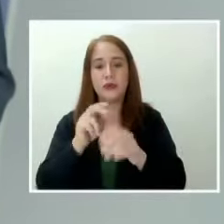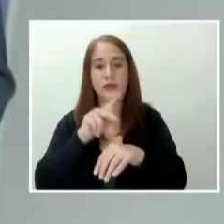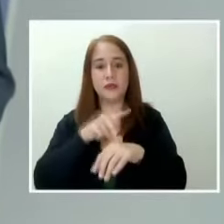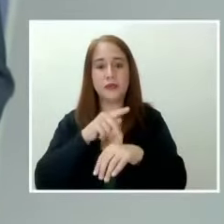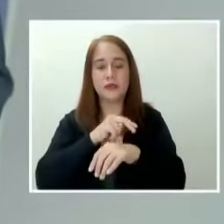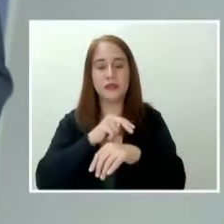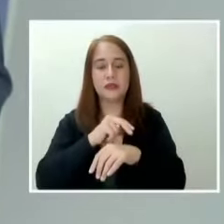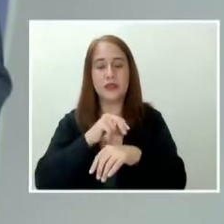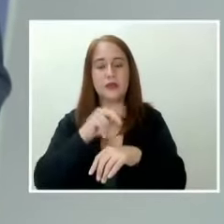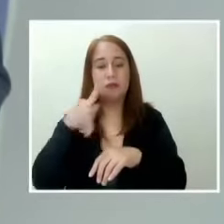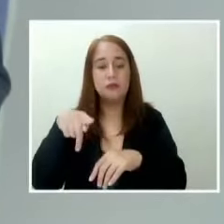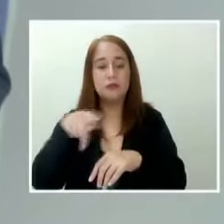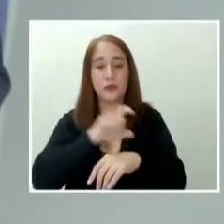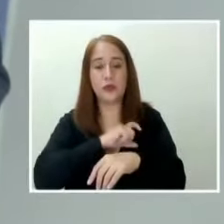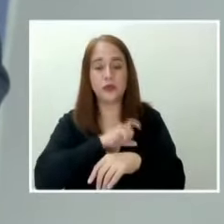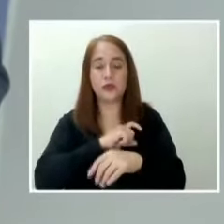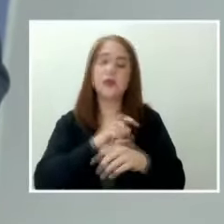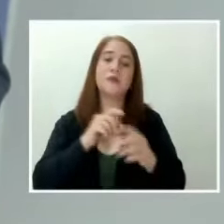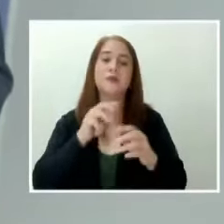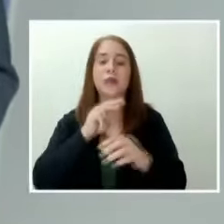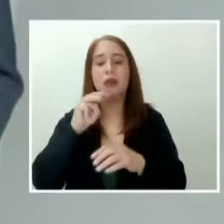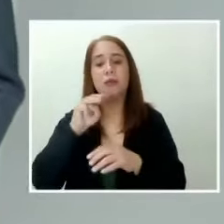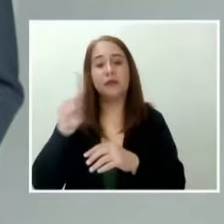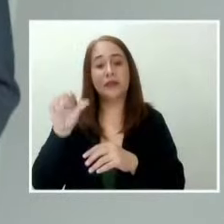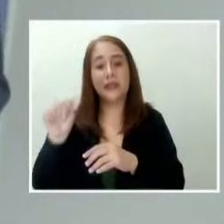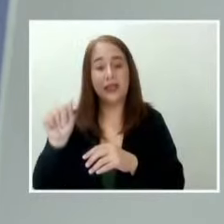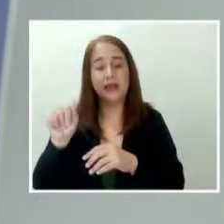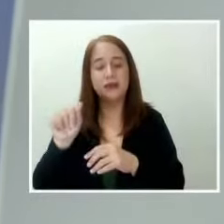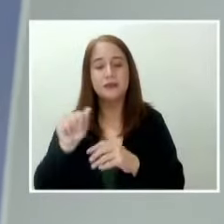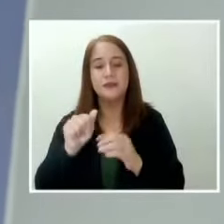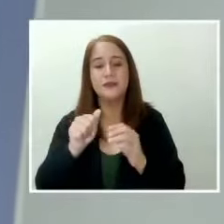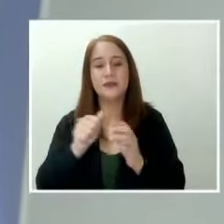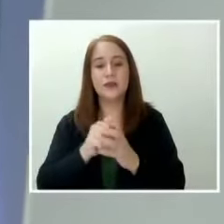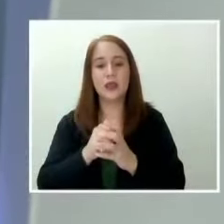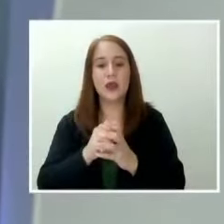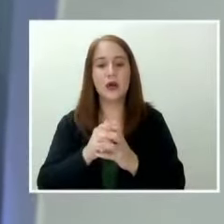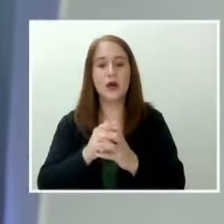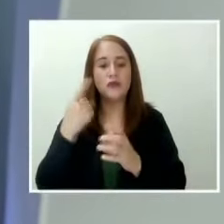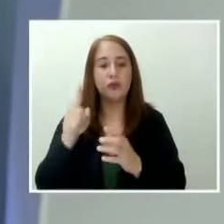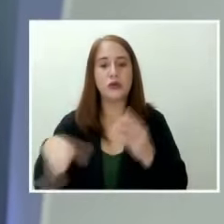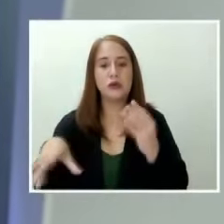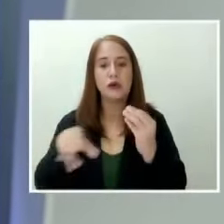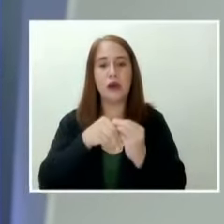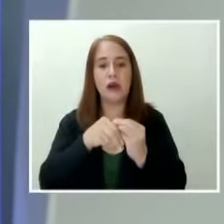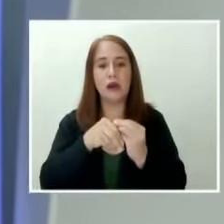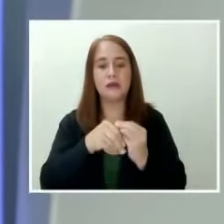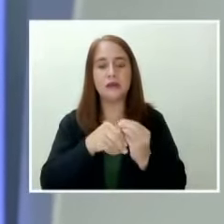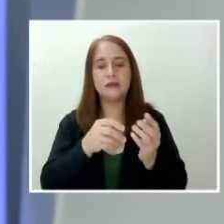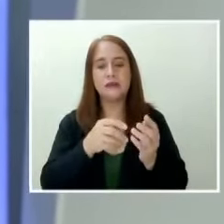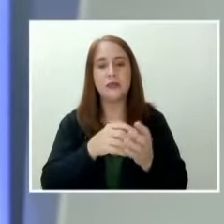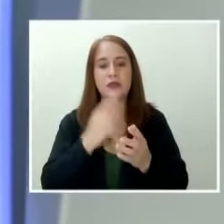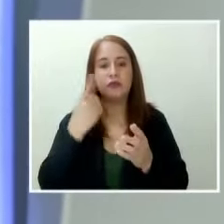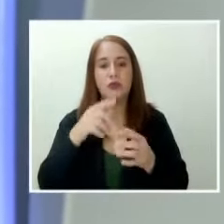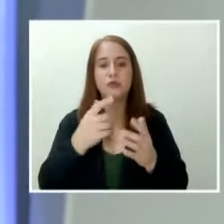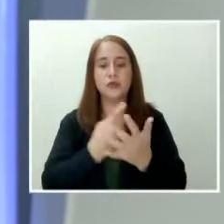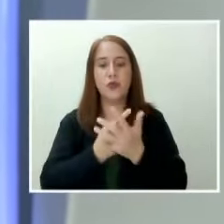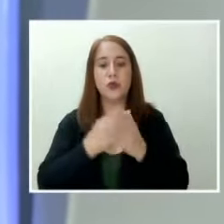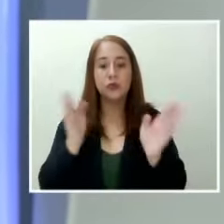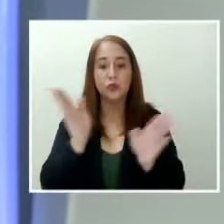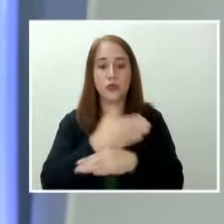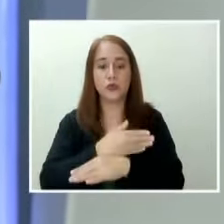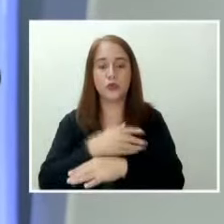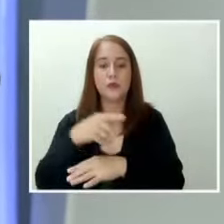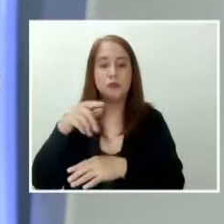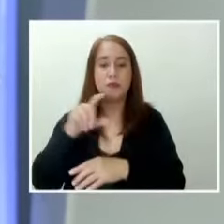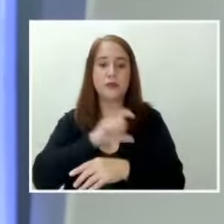Police sa Metro Manila Development Authority o MMDA para sa dagdag na slot sa mga quarantine rooms para sa PNP